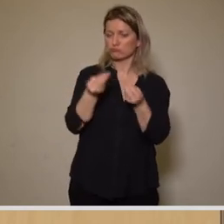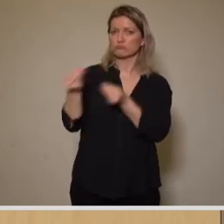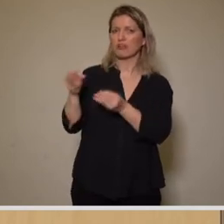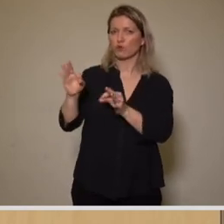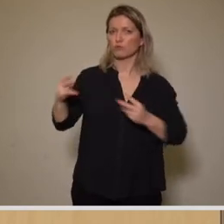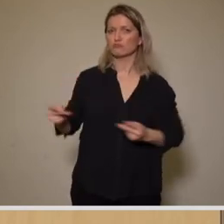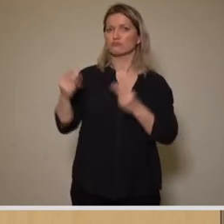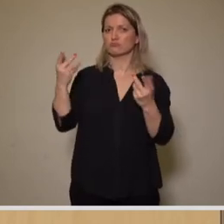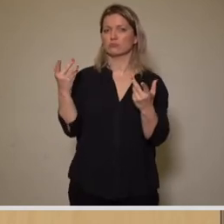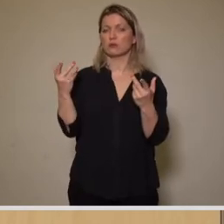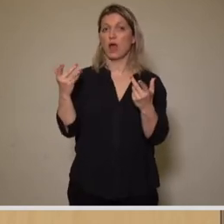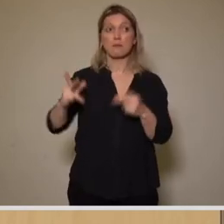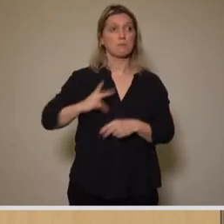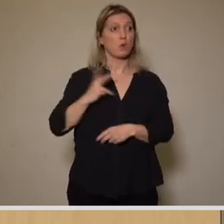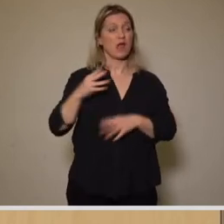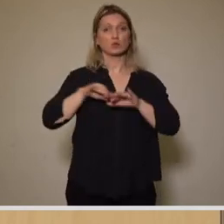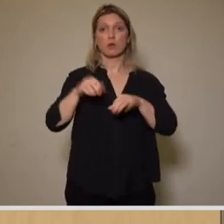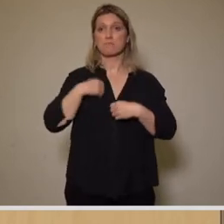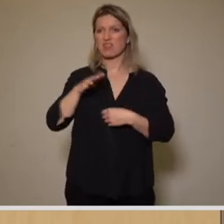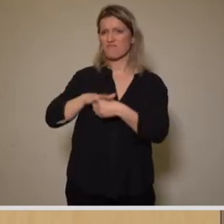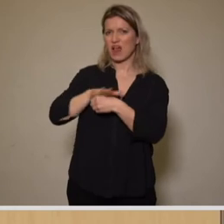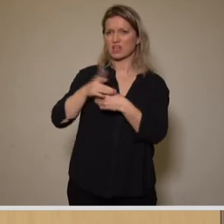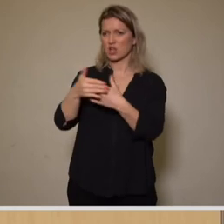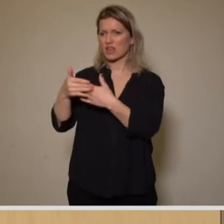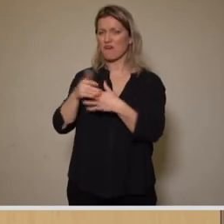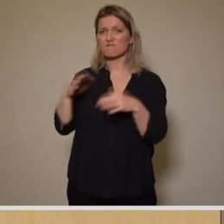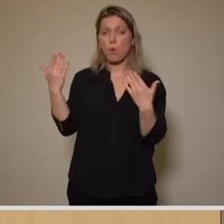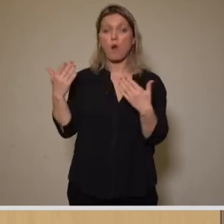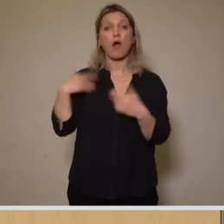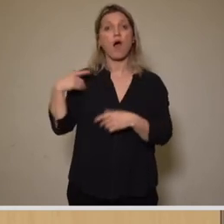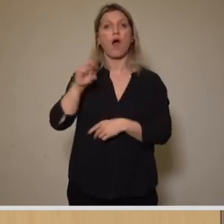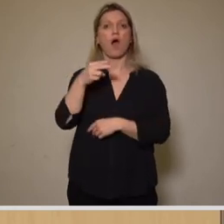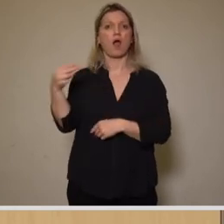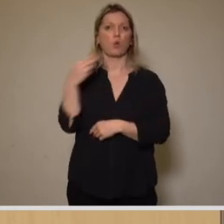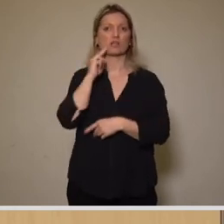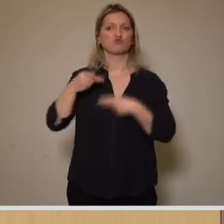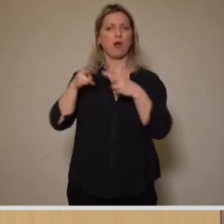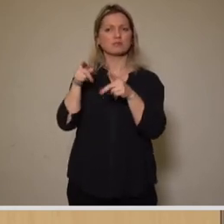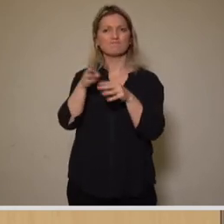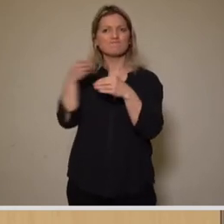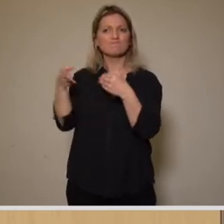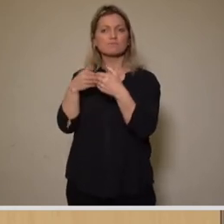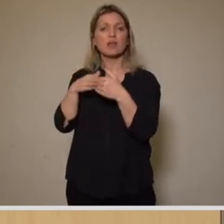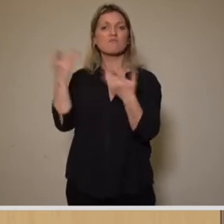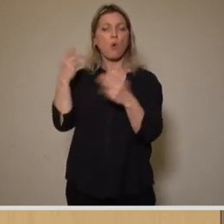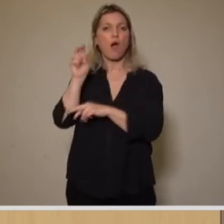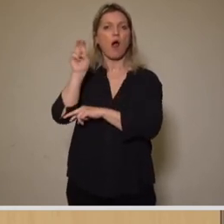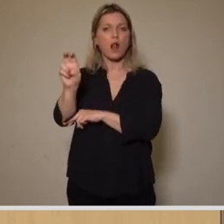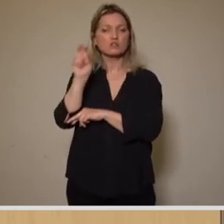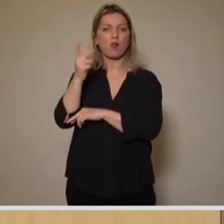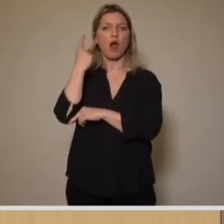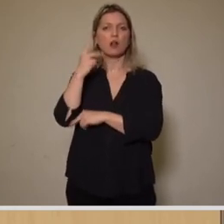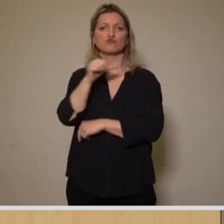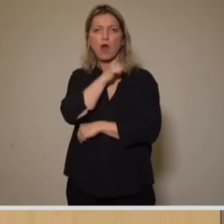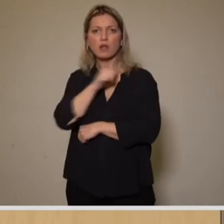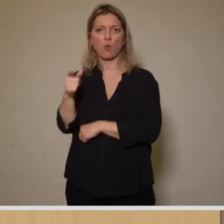Flächenpotenziale für ein modernes Schwimmbad gibt es neben der Harcourtstraße auch noch an anderen Stellen im Bereich Heidestraße, Alterschlachthof oder auch auf der